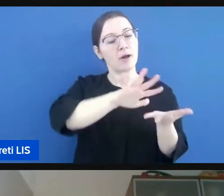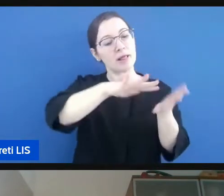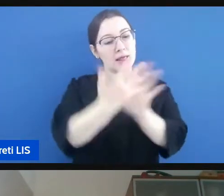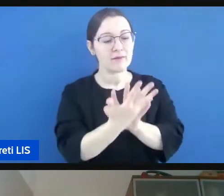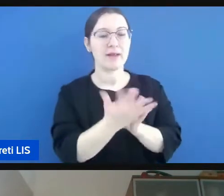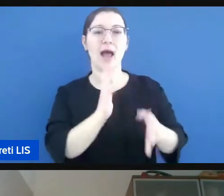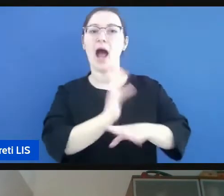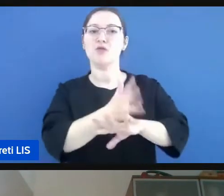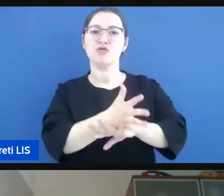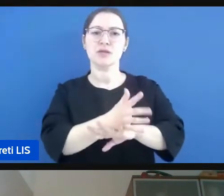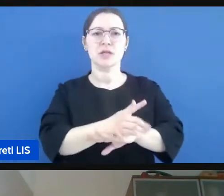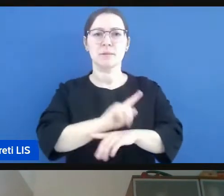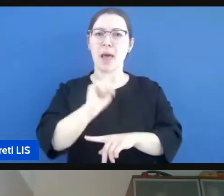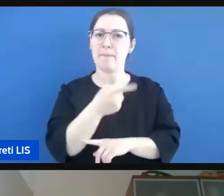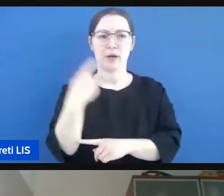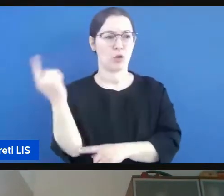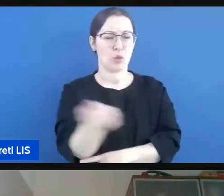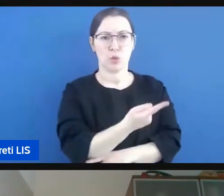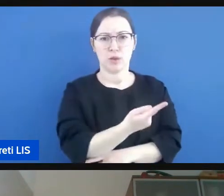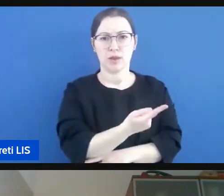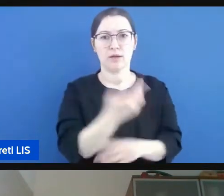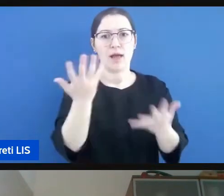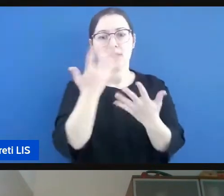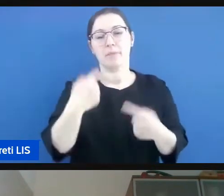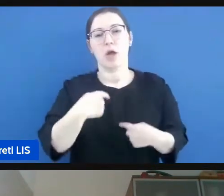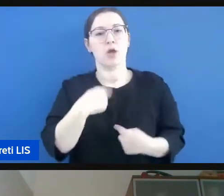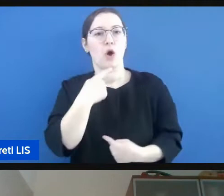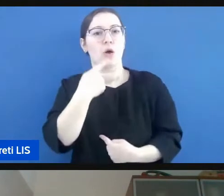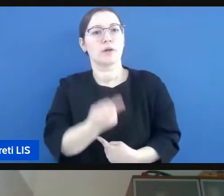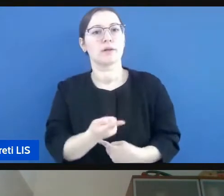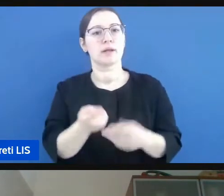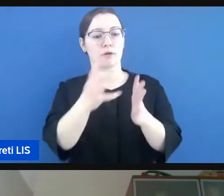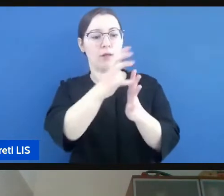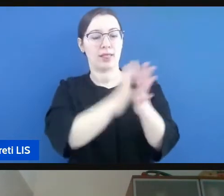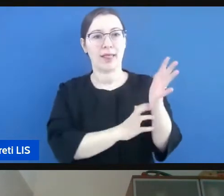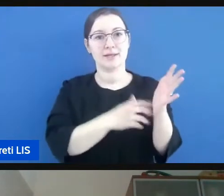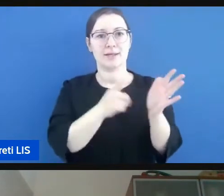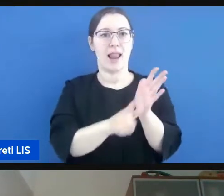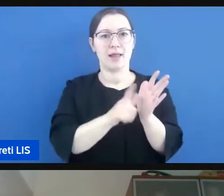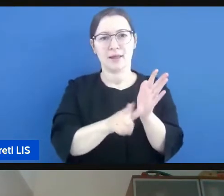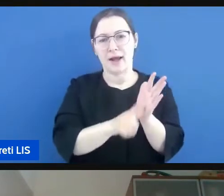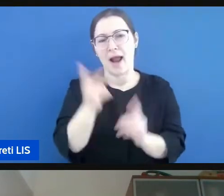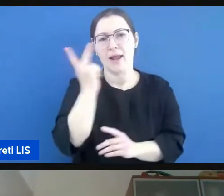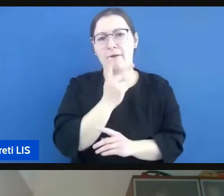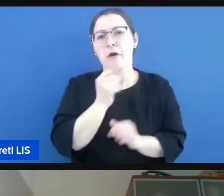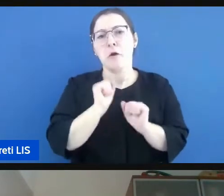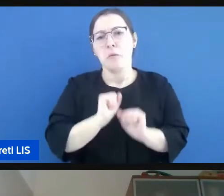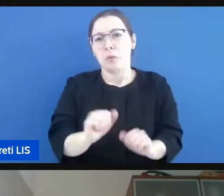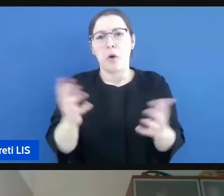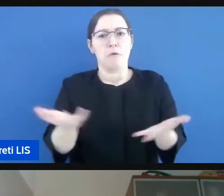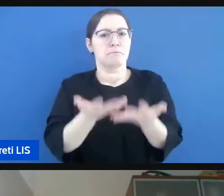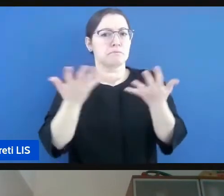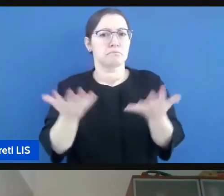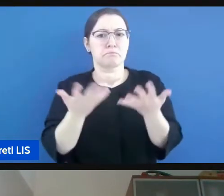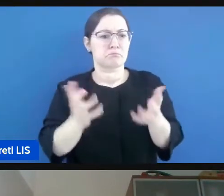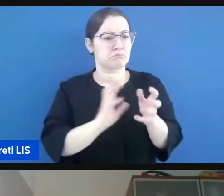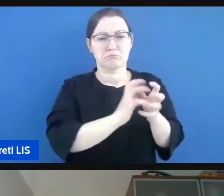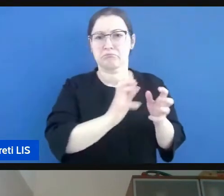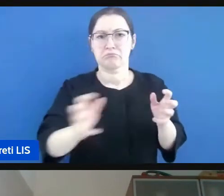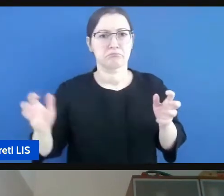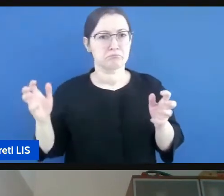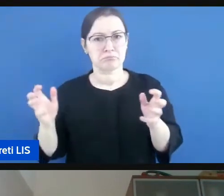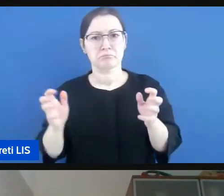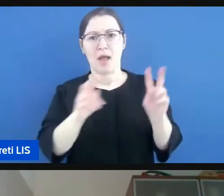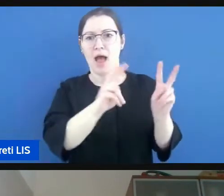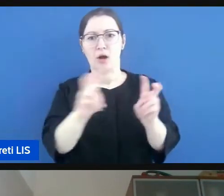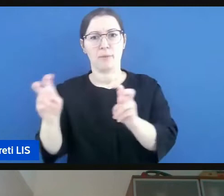a parte parlo per esempio di testi letterari per 4, 5, 10 argomenti ma naturalmente tutti gli altri testi